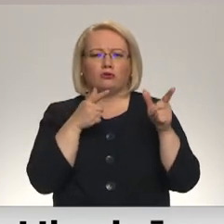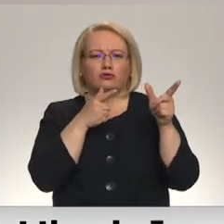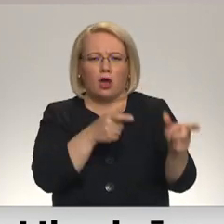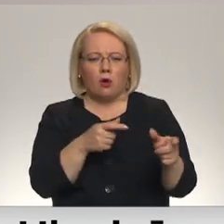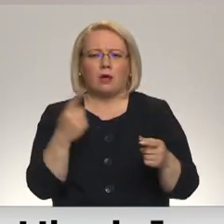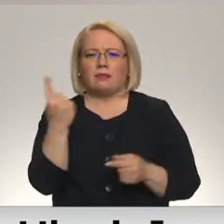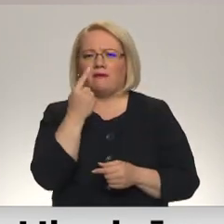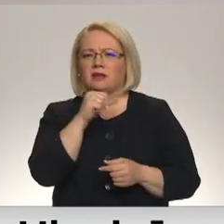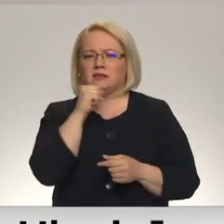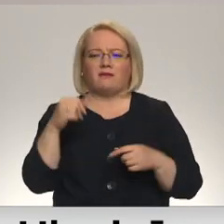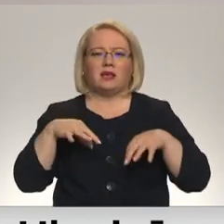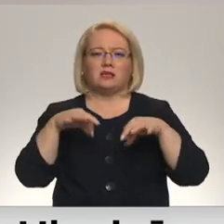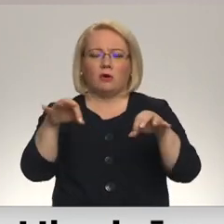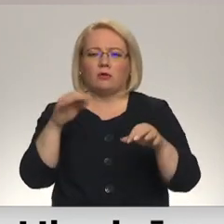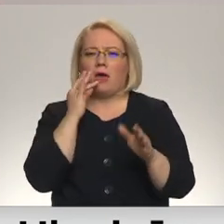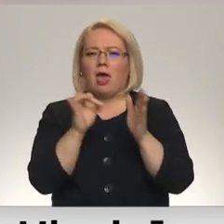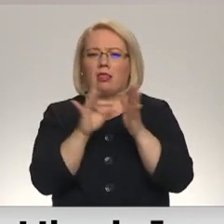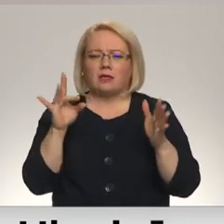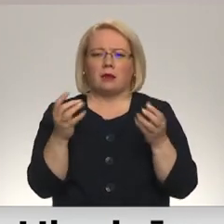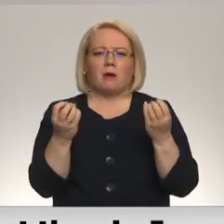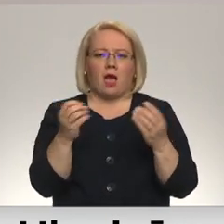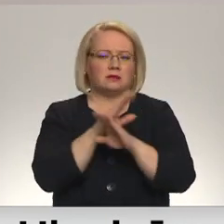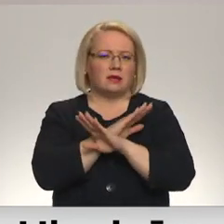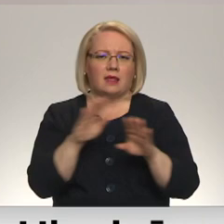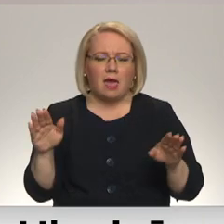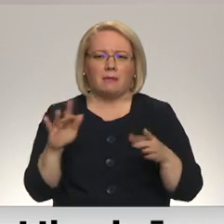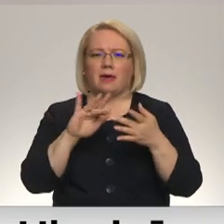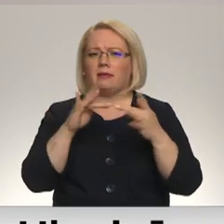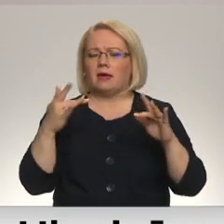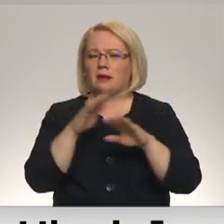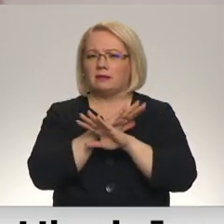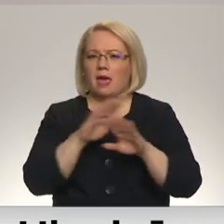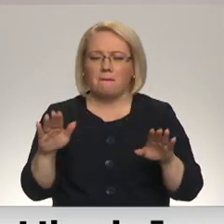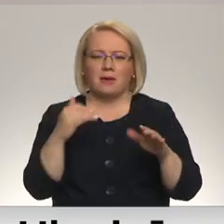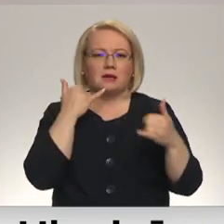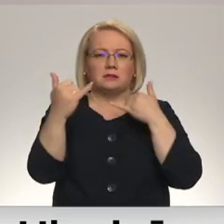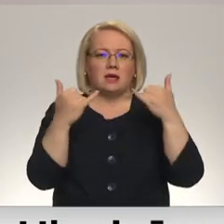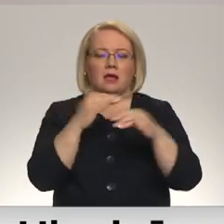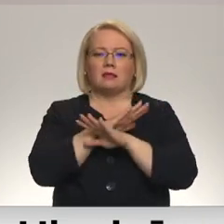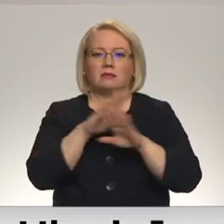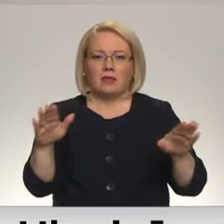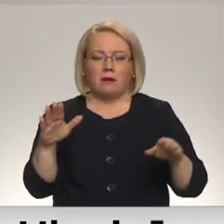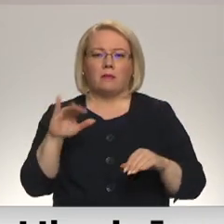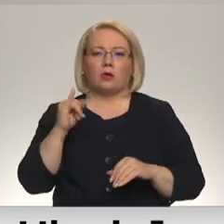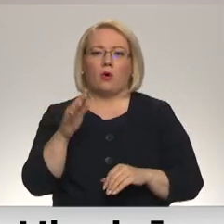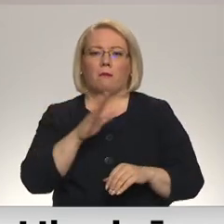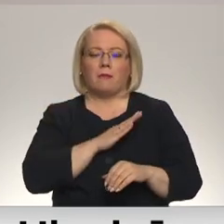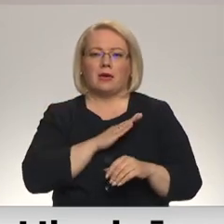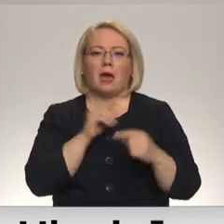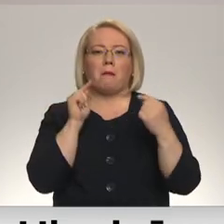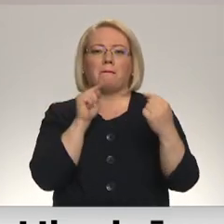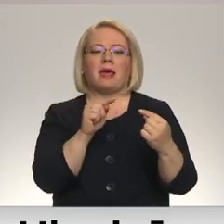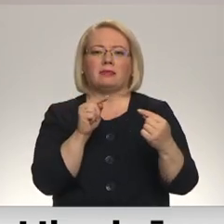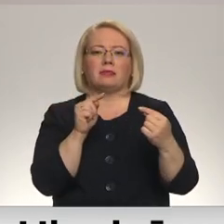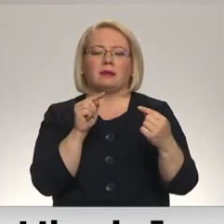izbraukt. Mēs bijām bez elektrības, bez gāzes, bez interneta, bez sakariem, jo tika uzstādītas pret sakaru